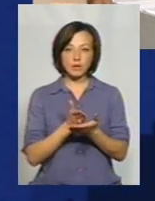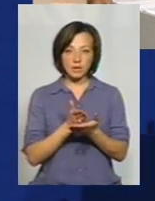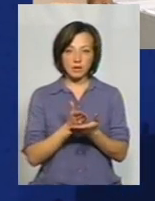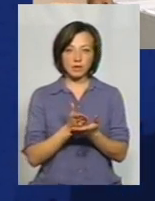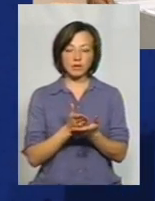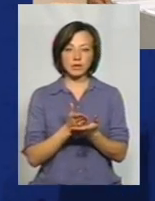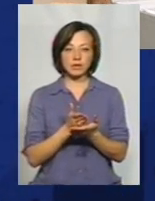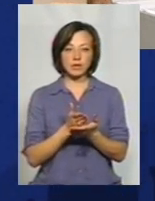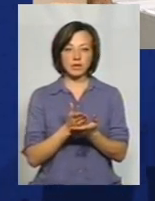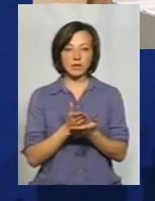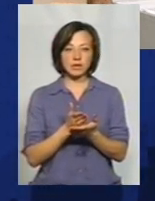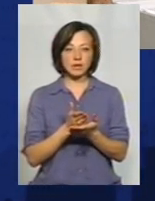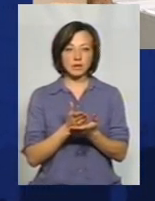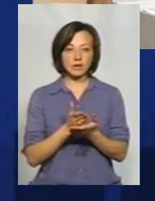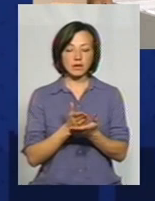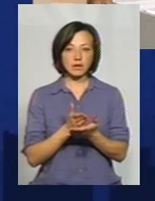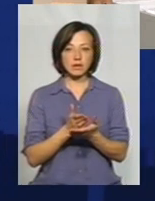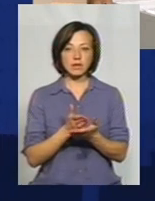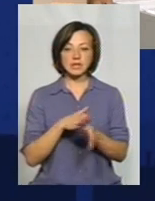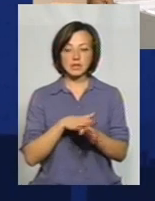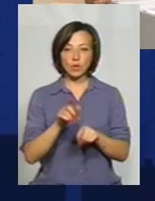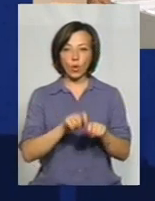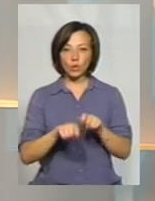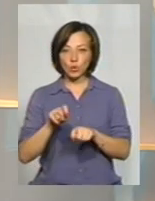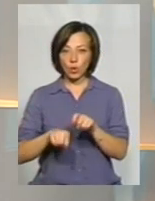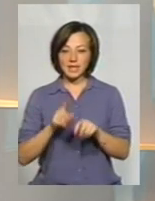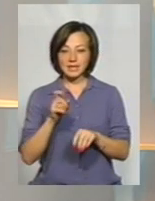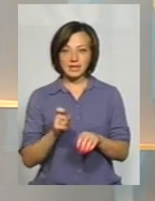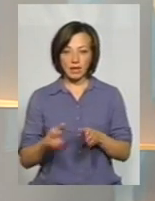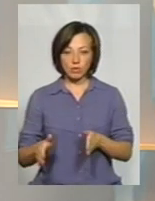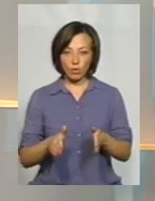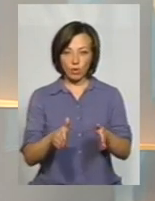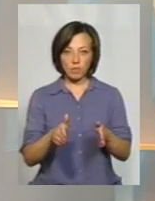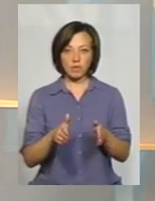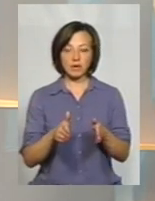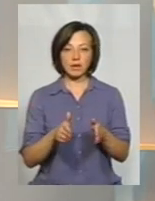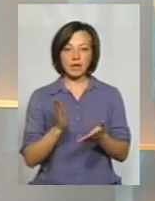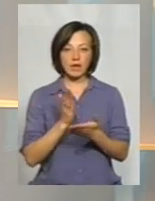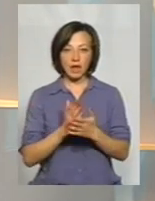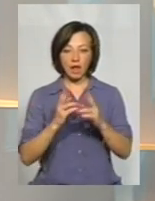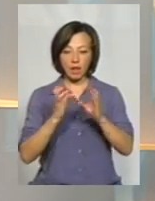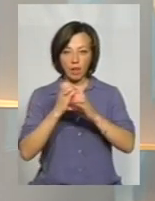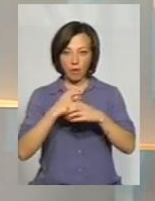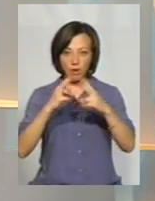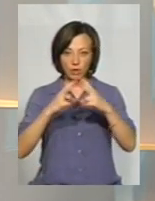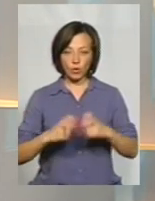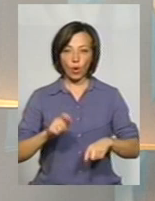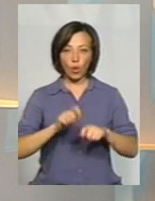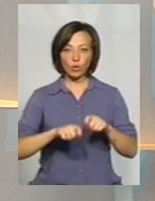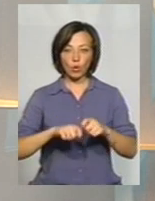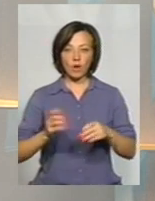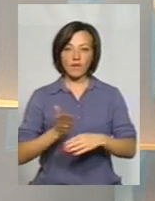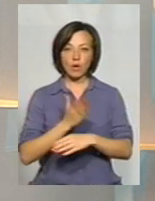контроль за об'єктами. Лабораторія контролю виробництва, яка